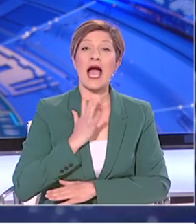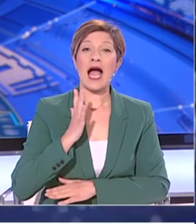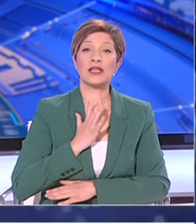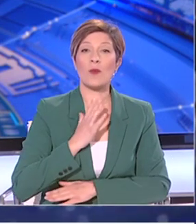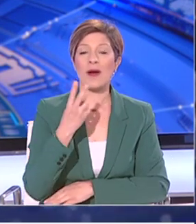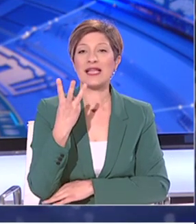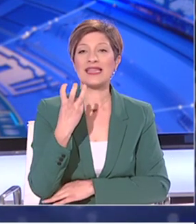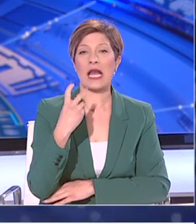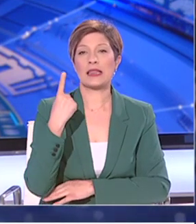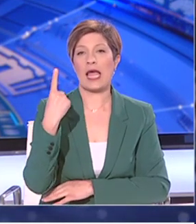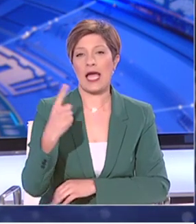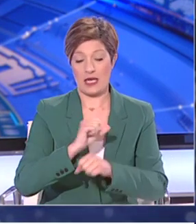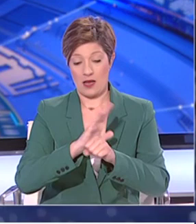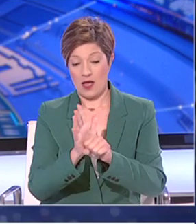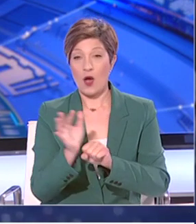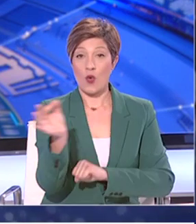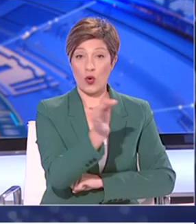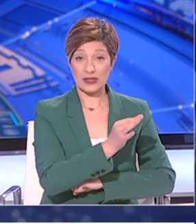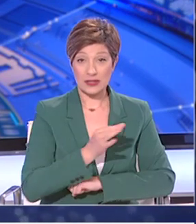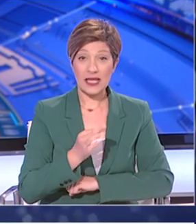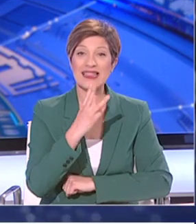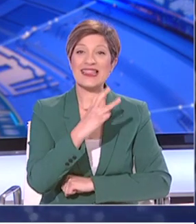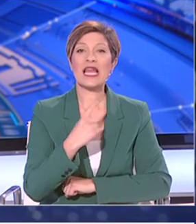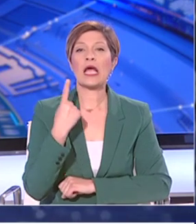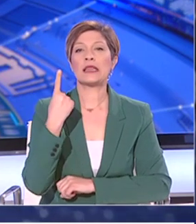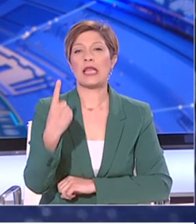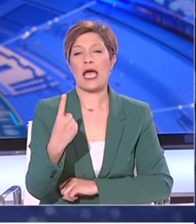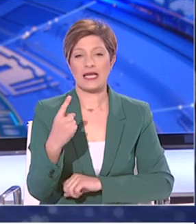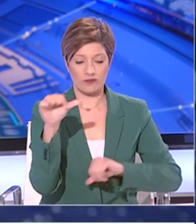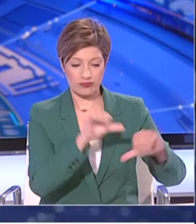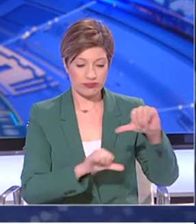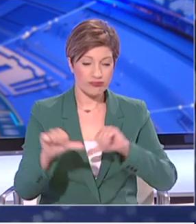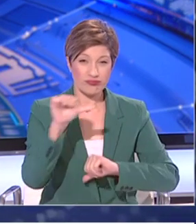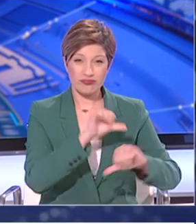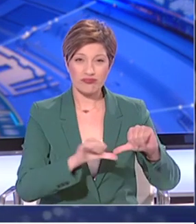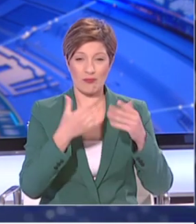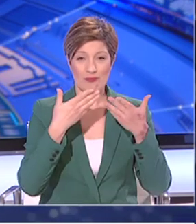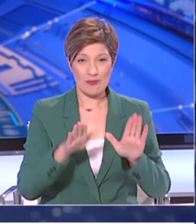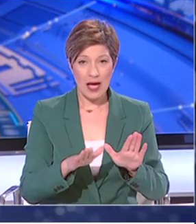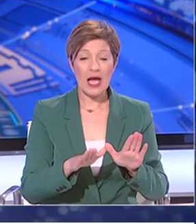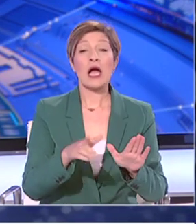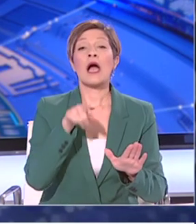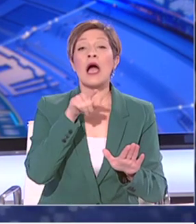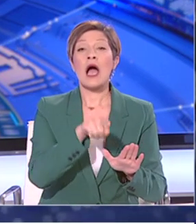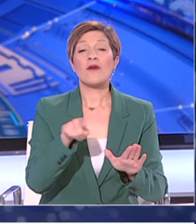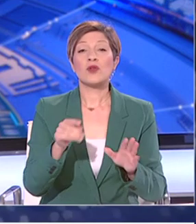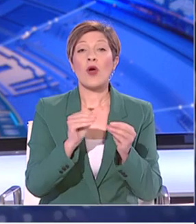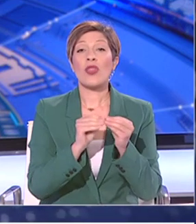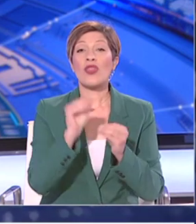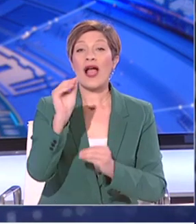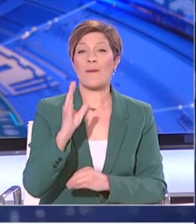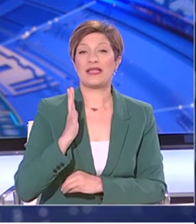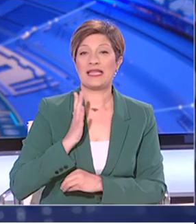είναι 31 από σύνορα 819 έργα στηριακών διαγνώσεων. Συγκεκριμένα πρόκειται για 15